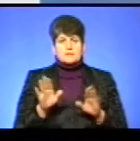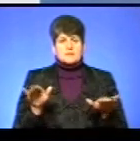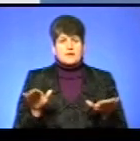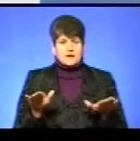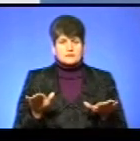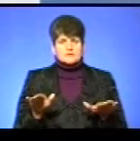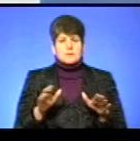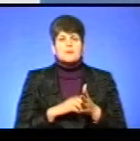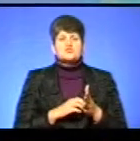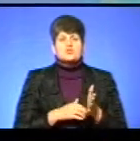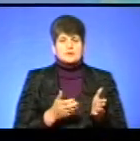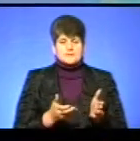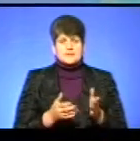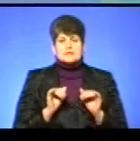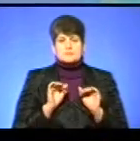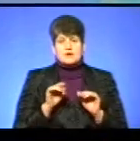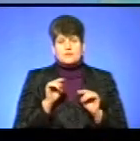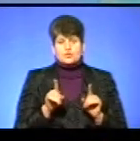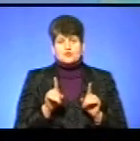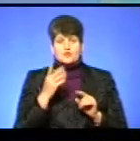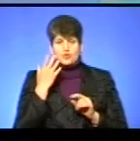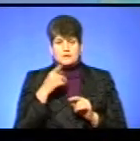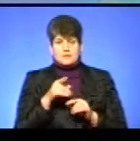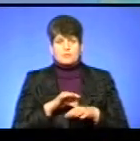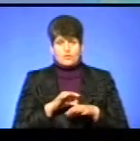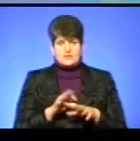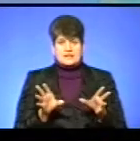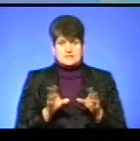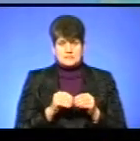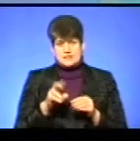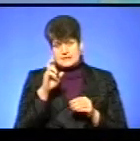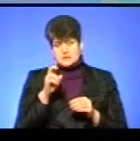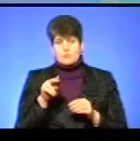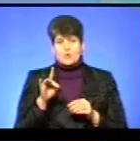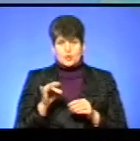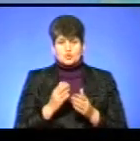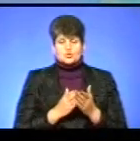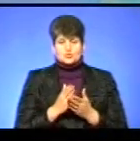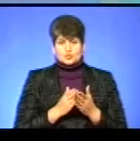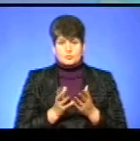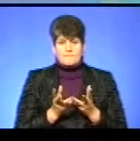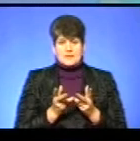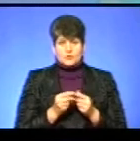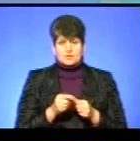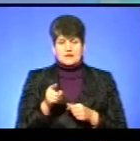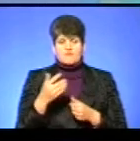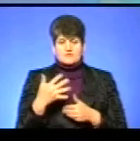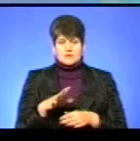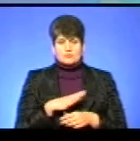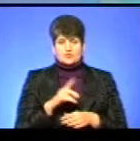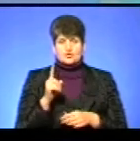попричинні. Справа в тому, що коли ми проводили спільну Держпродспоживслужбу підрахунок, то там вже було